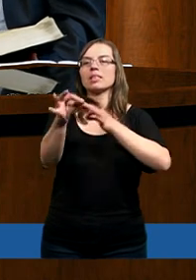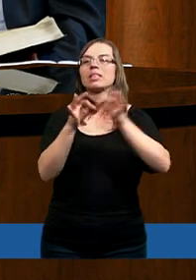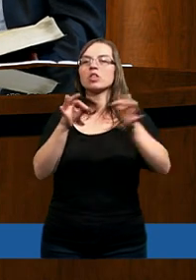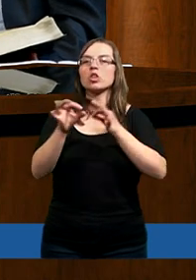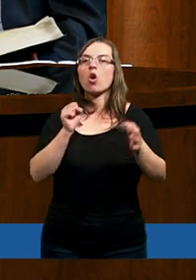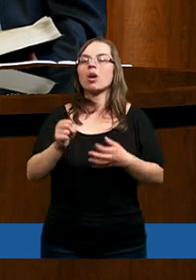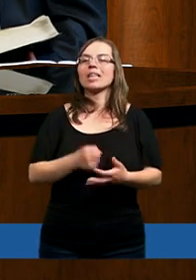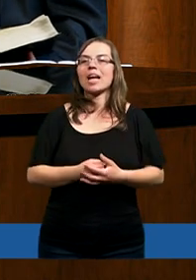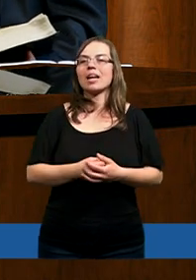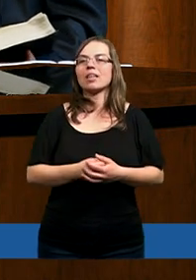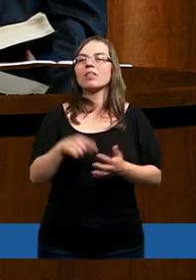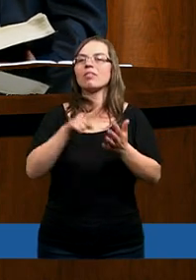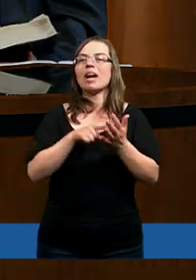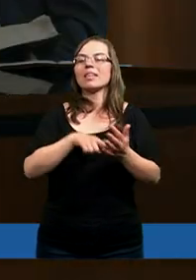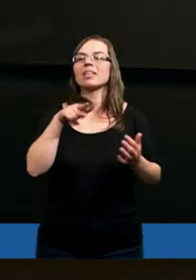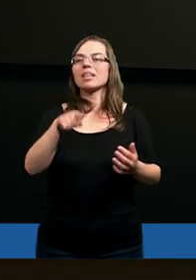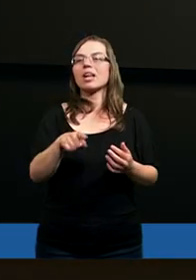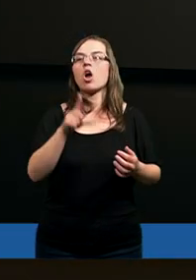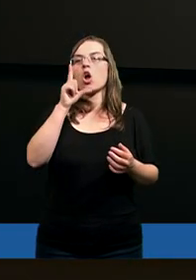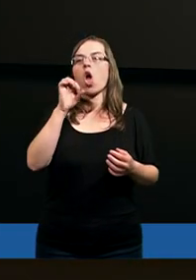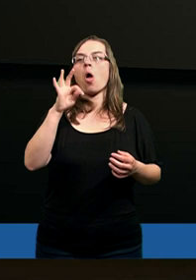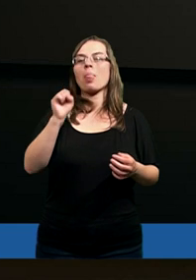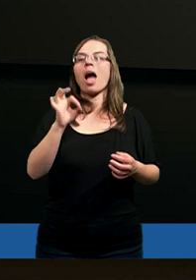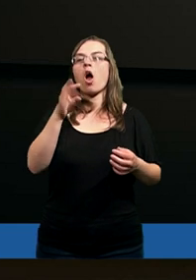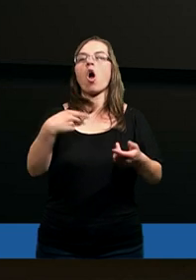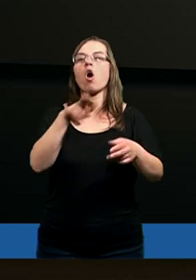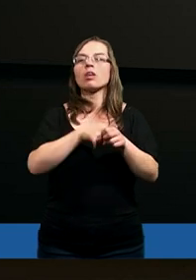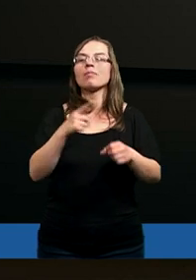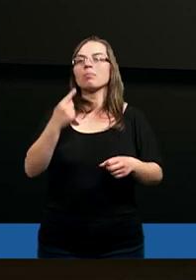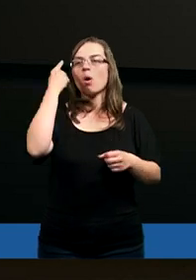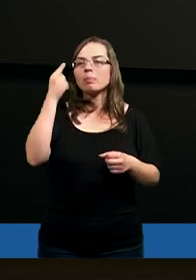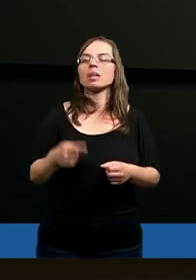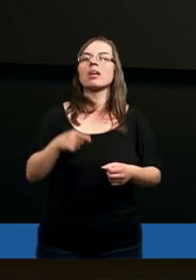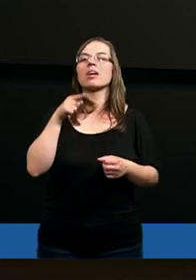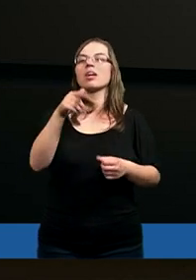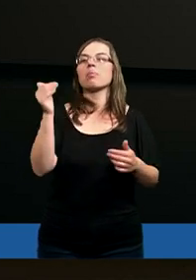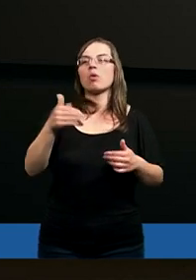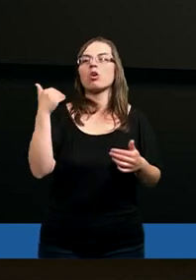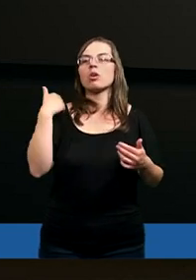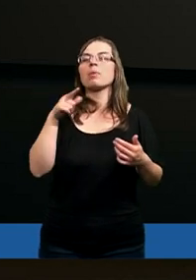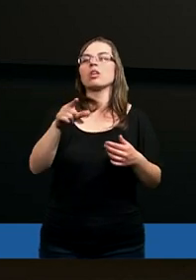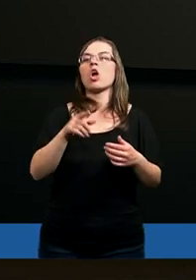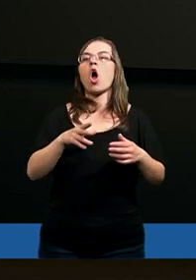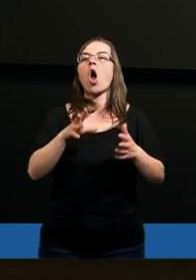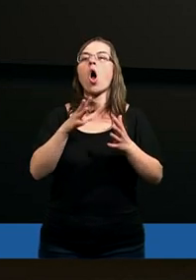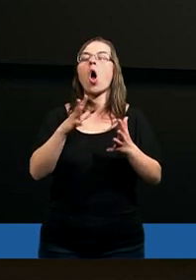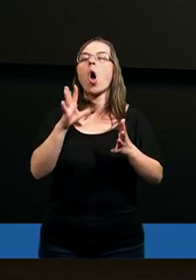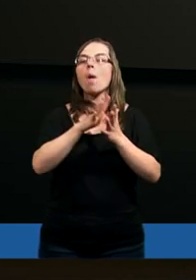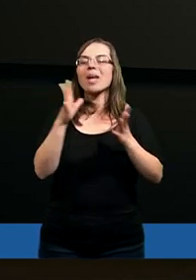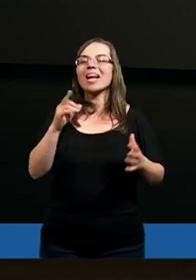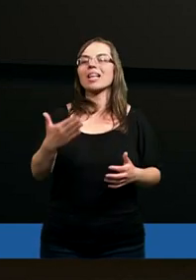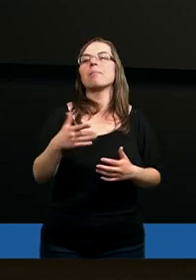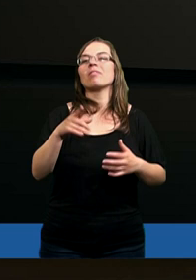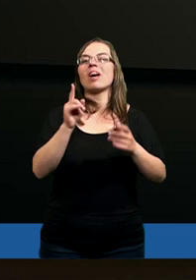Wiecie, historia właśnie tego lota, o której wspomnieliśmy, może być obiektem, nad którym się trochę